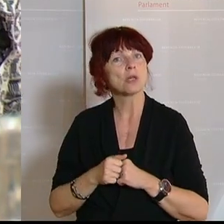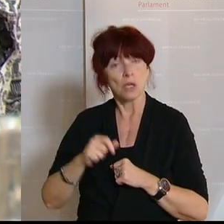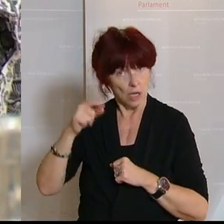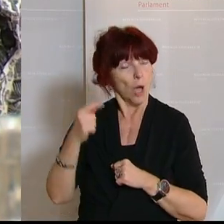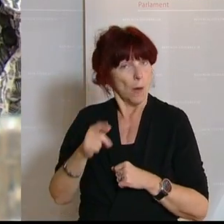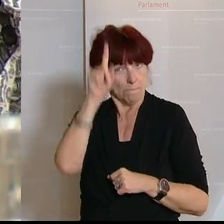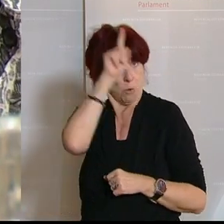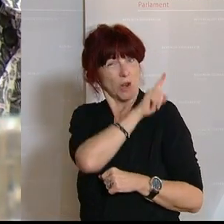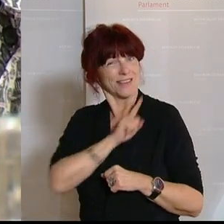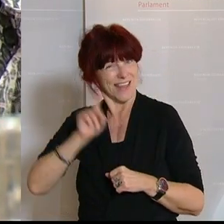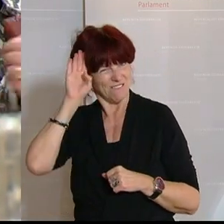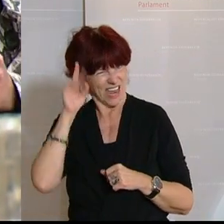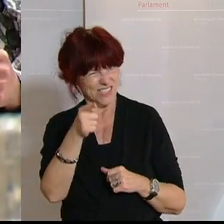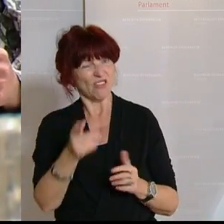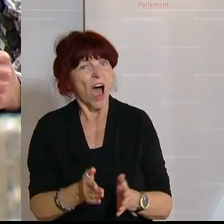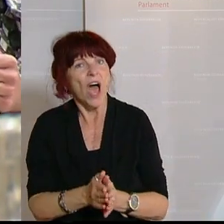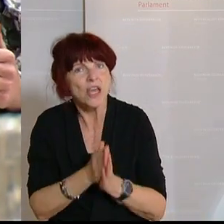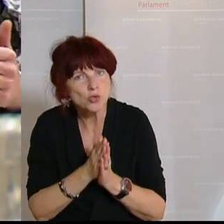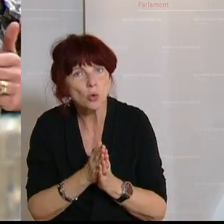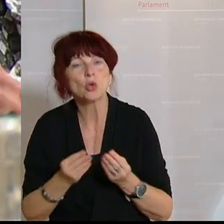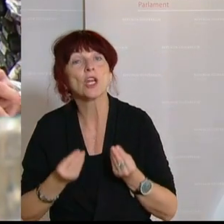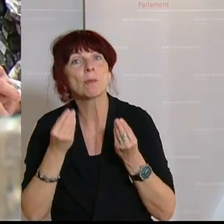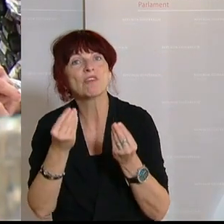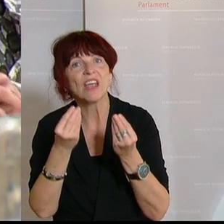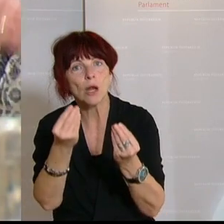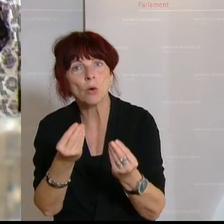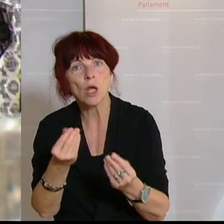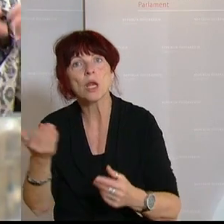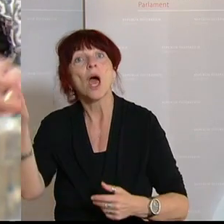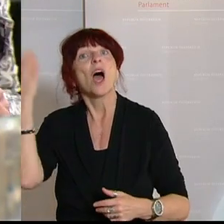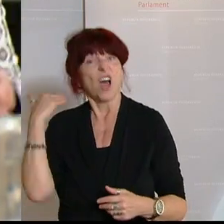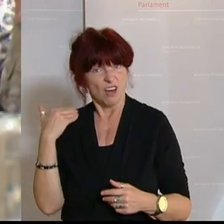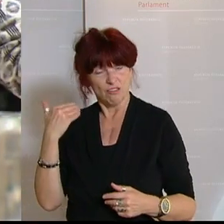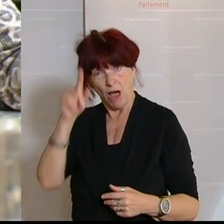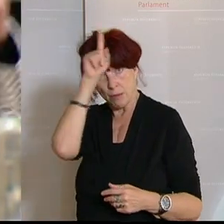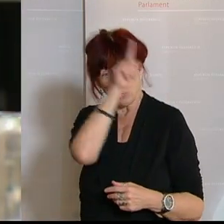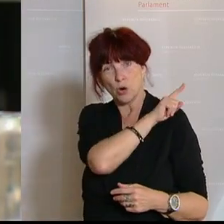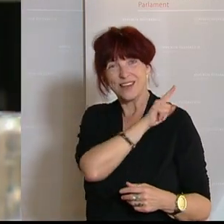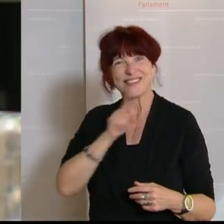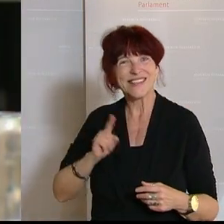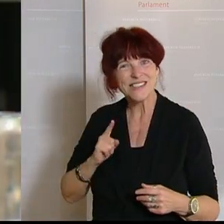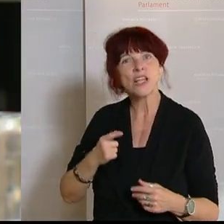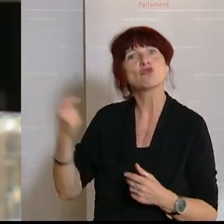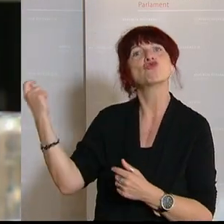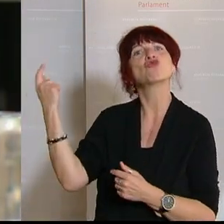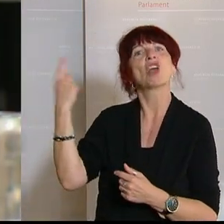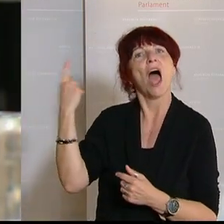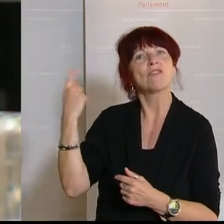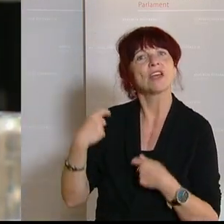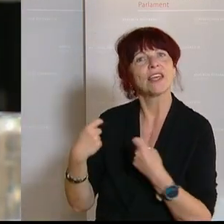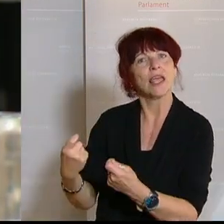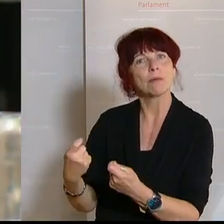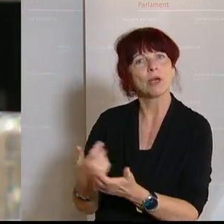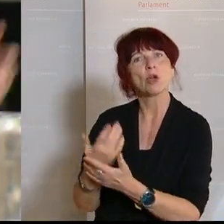Empfehlungen waren? Weiß das, wissen, dass die Polizisten die Strafen ausgegeben haben von 500 Euro, wenn man auf einer Parkbank gesessen ist? War ja nur ein